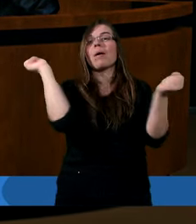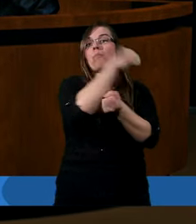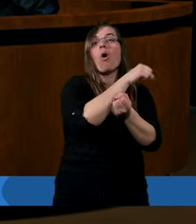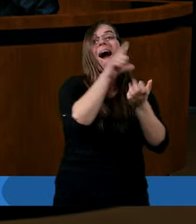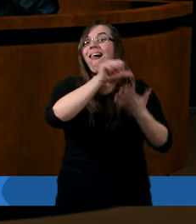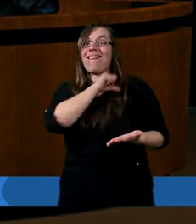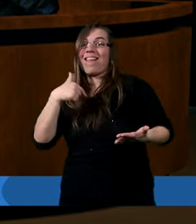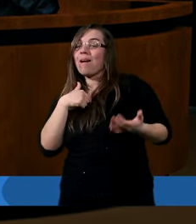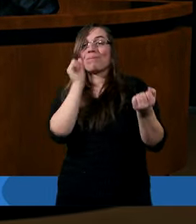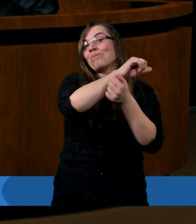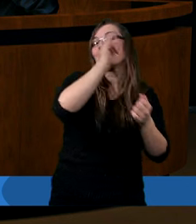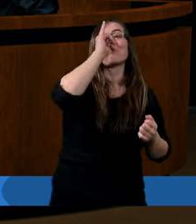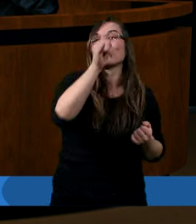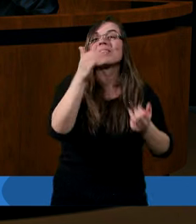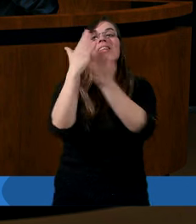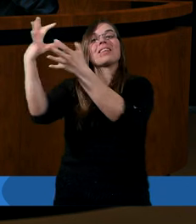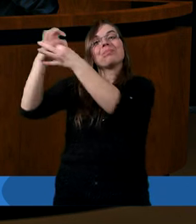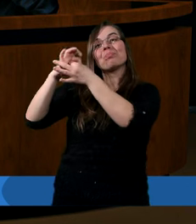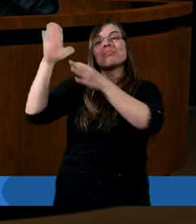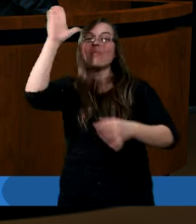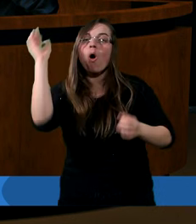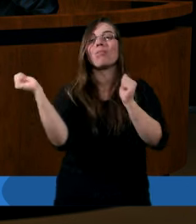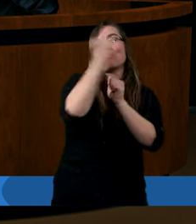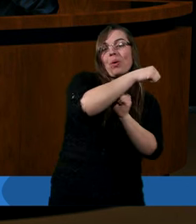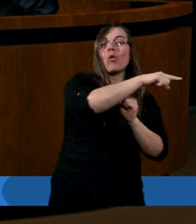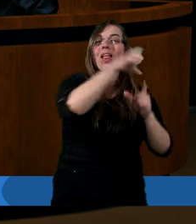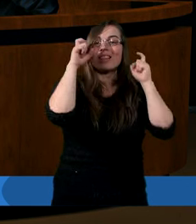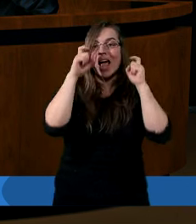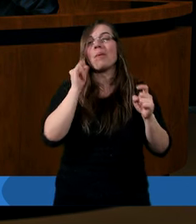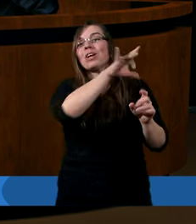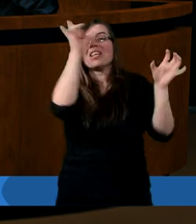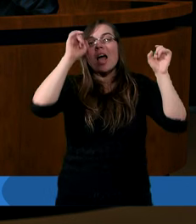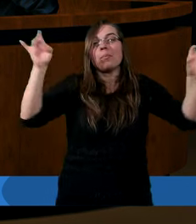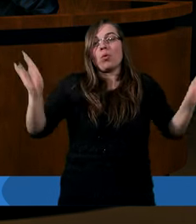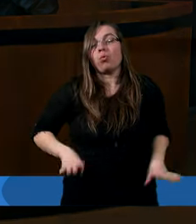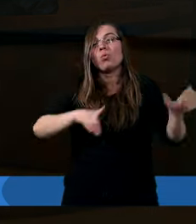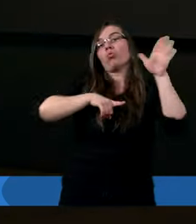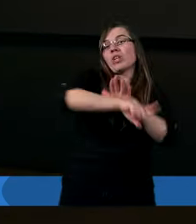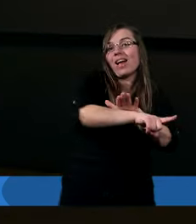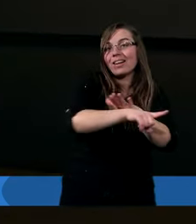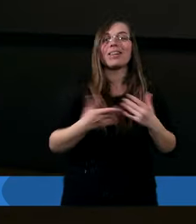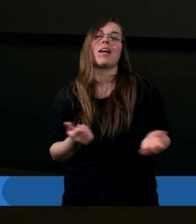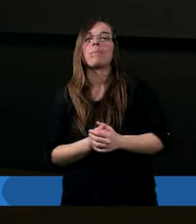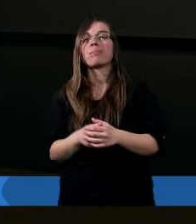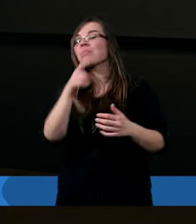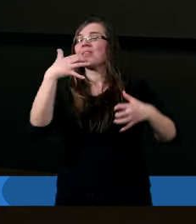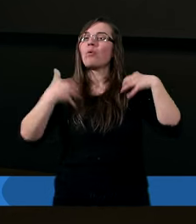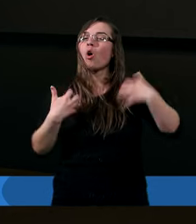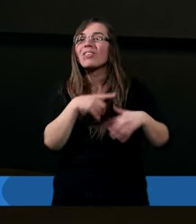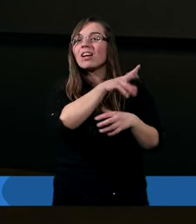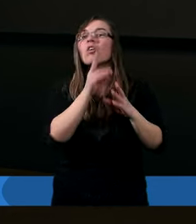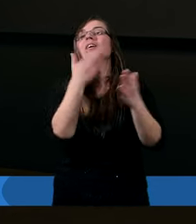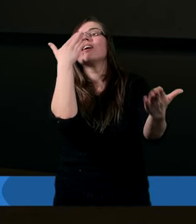A więc mamy do czynienia z kimś, kto jest bardzo rozwścieczony, ale